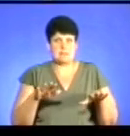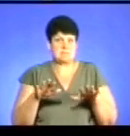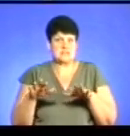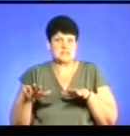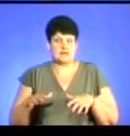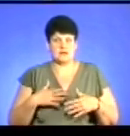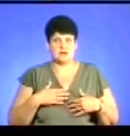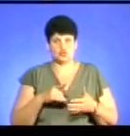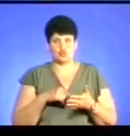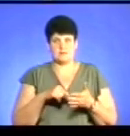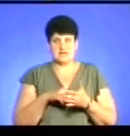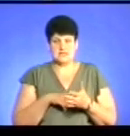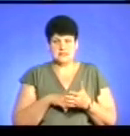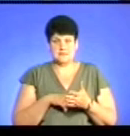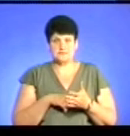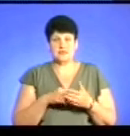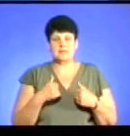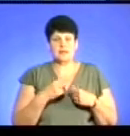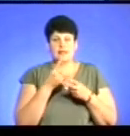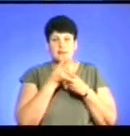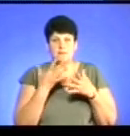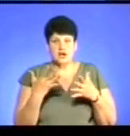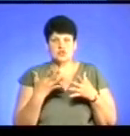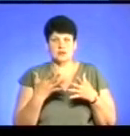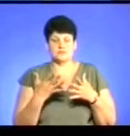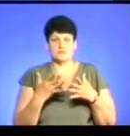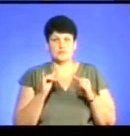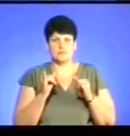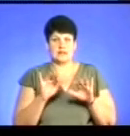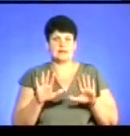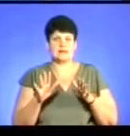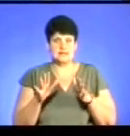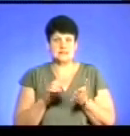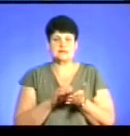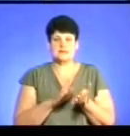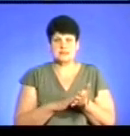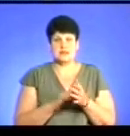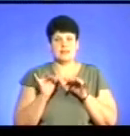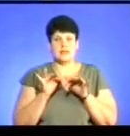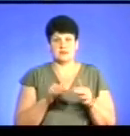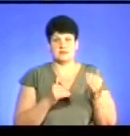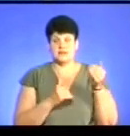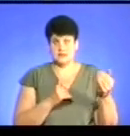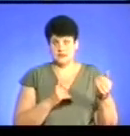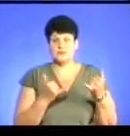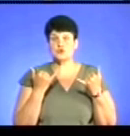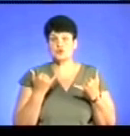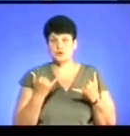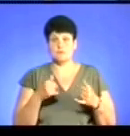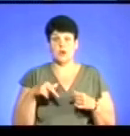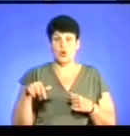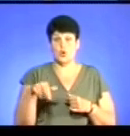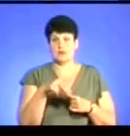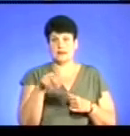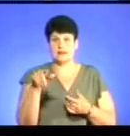нашого міста. І ми не бачимо якихось агресивних дій чи зафіксованих нападів на них. Сьогодні ми ходили по